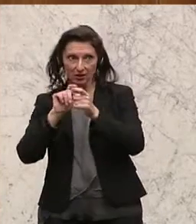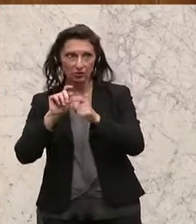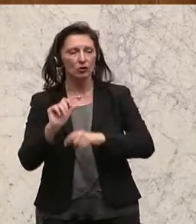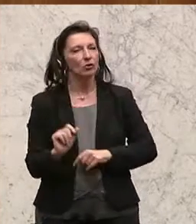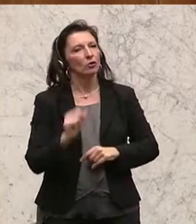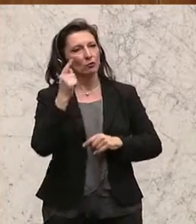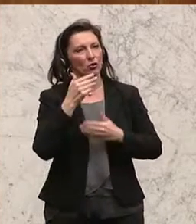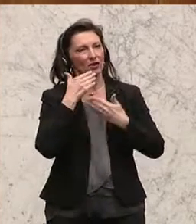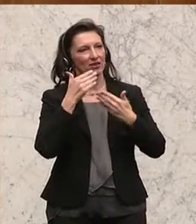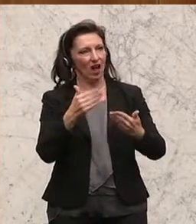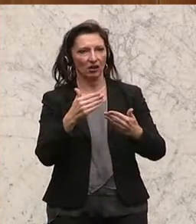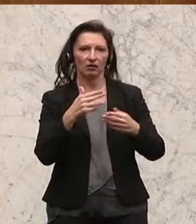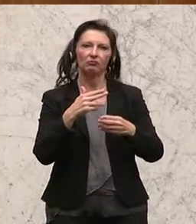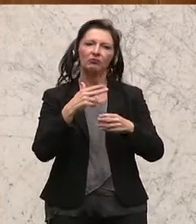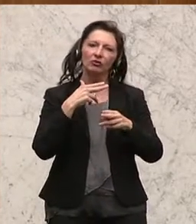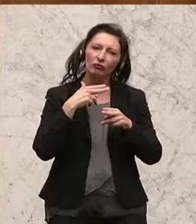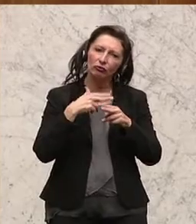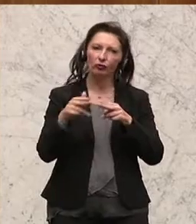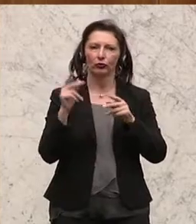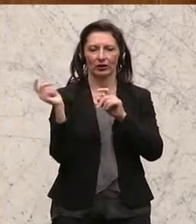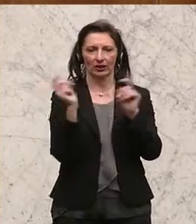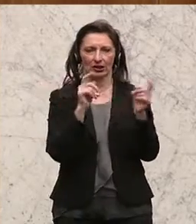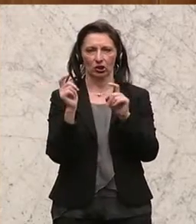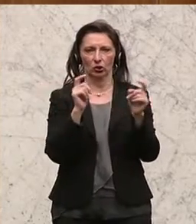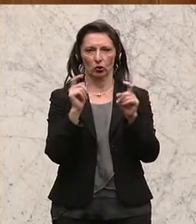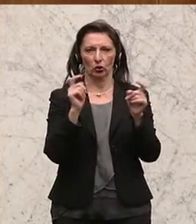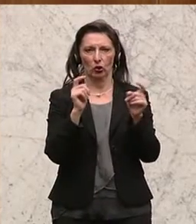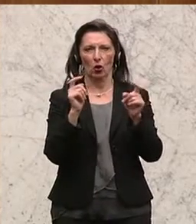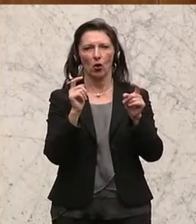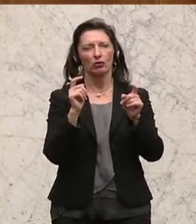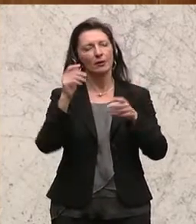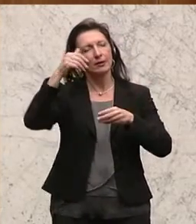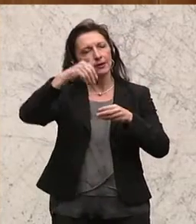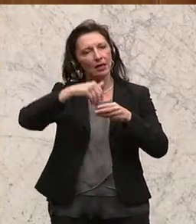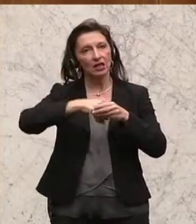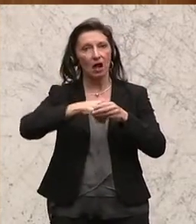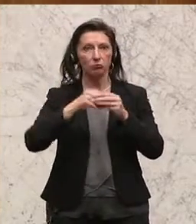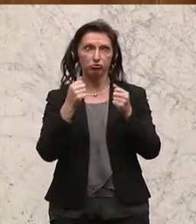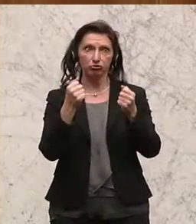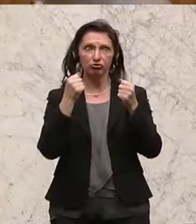besonders für jene Diskussionen, die von hoher Wertschätzung geprägt worden sind.